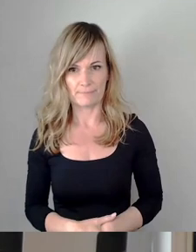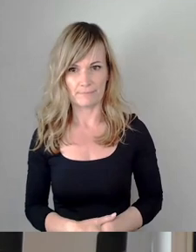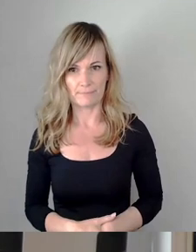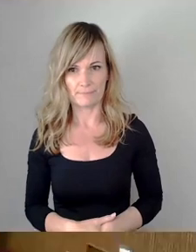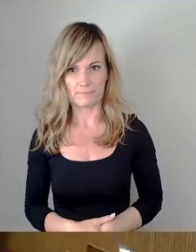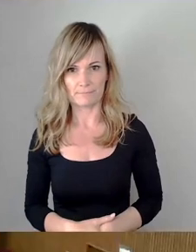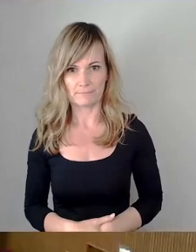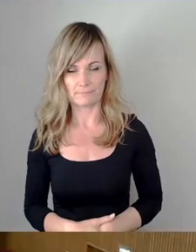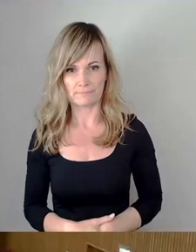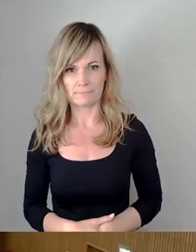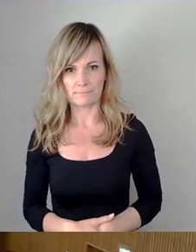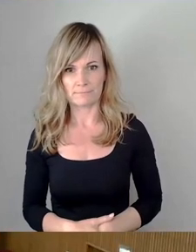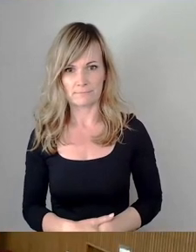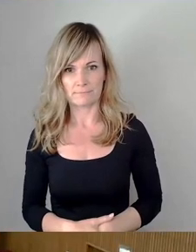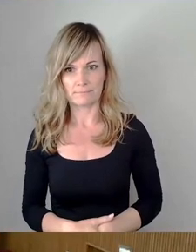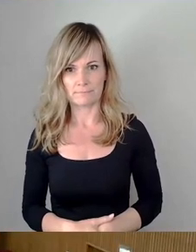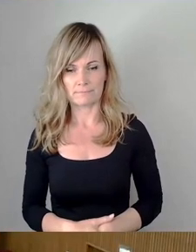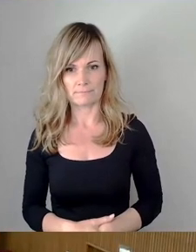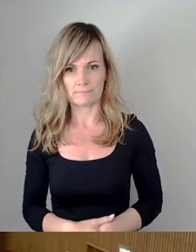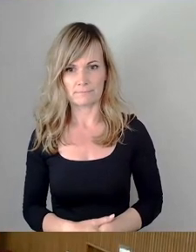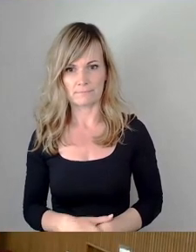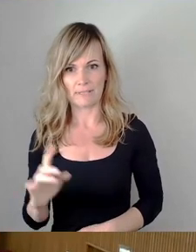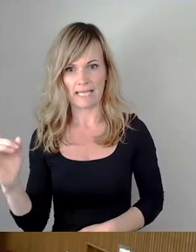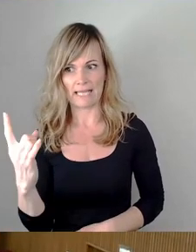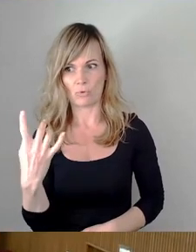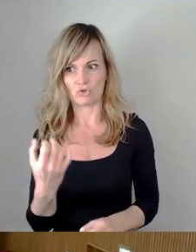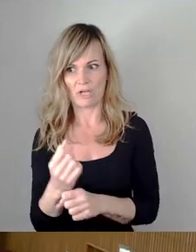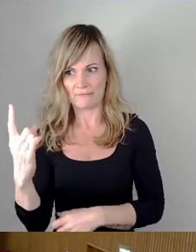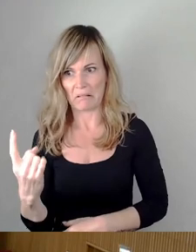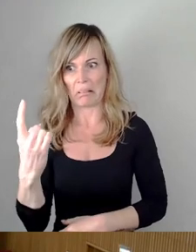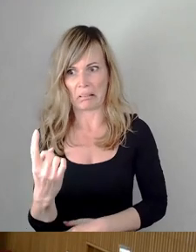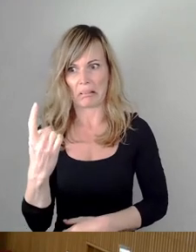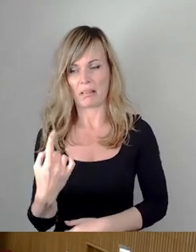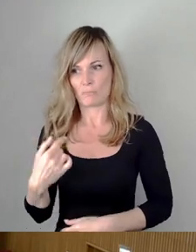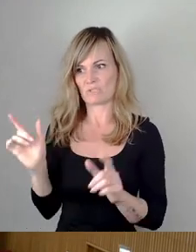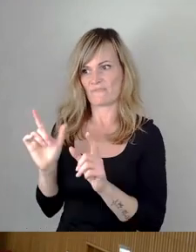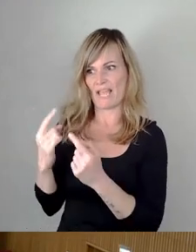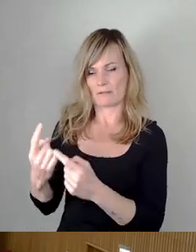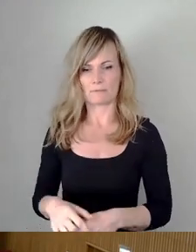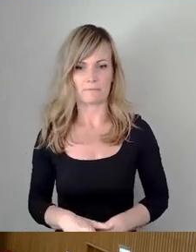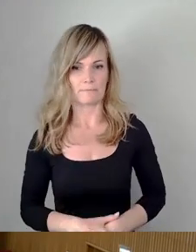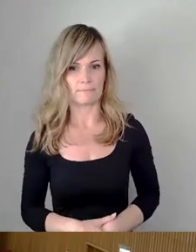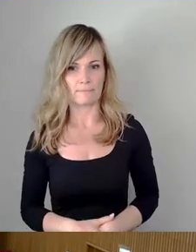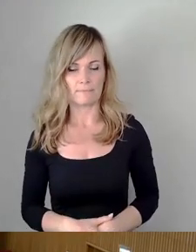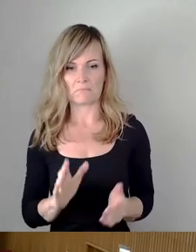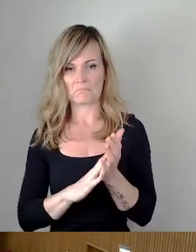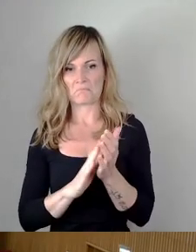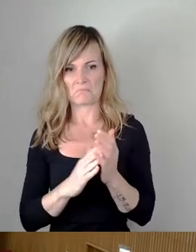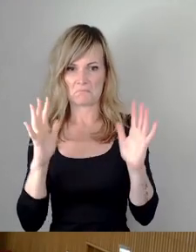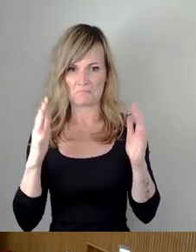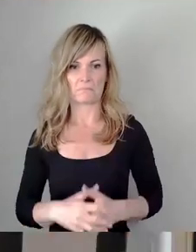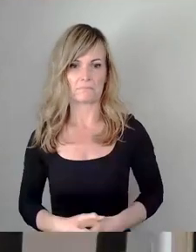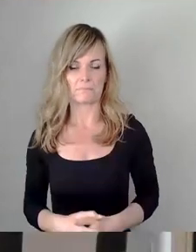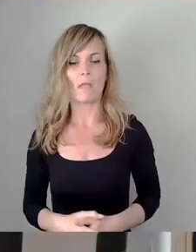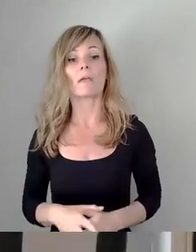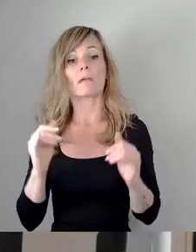Er ist gerade noch so reingekommen, ja, das muss er feiern. Gut. So, weiter bitte. Nun ja, also, und